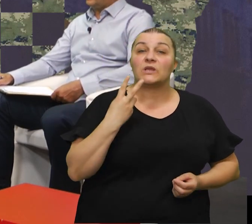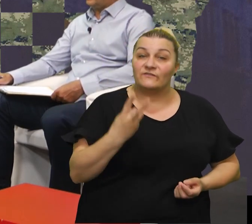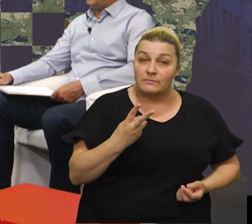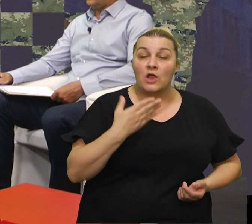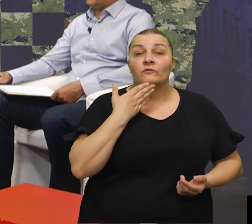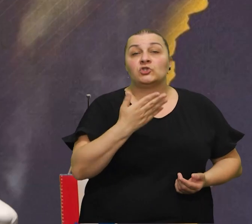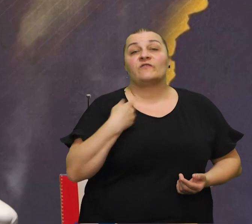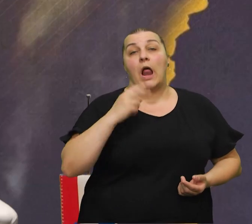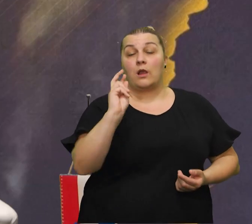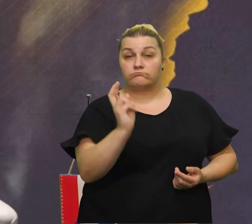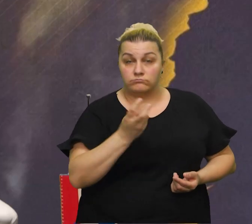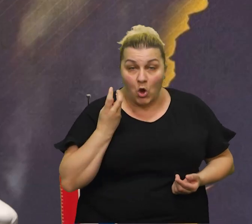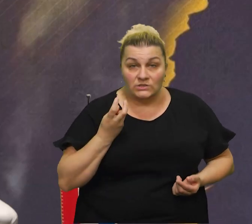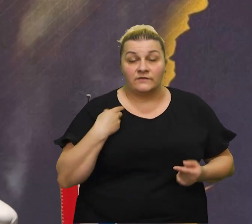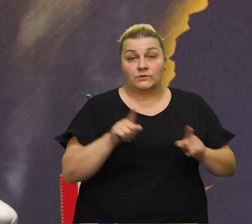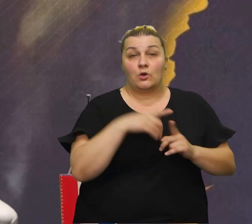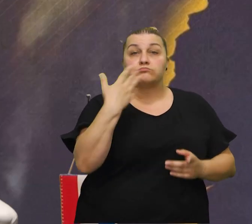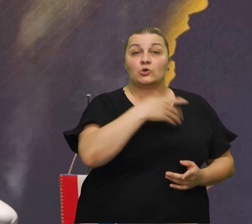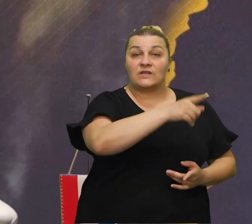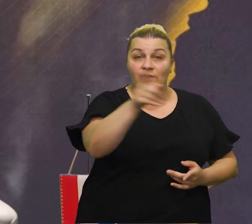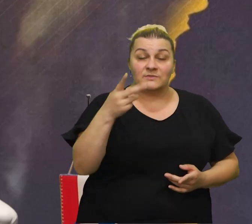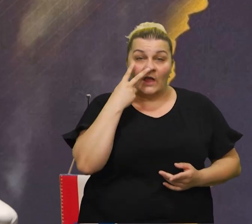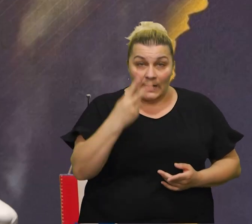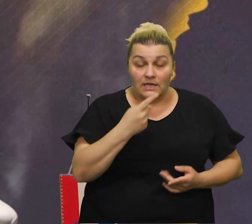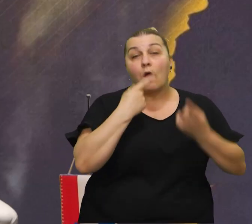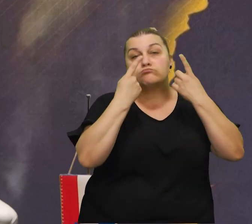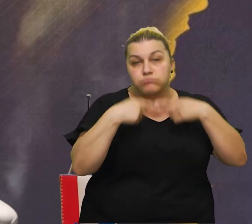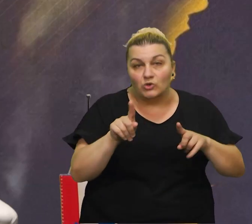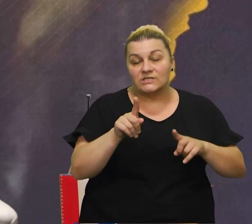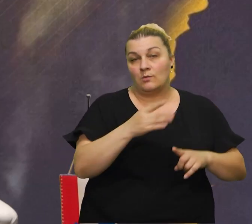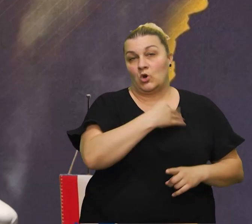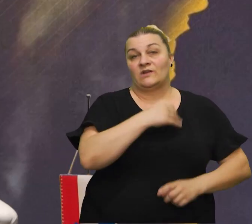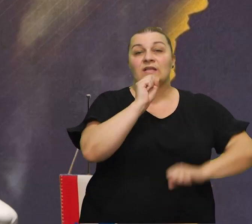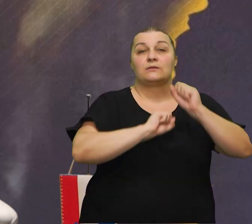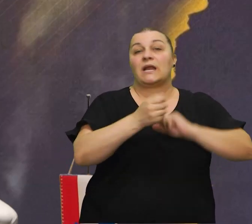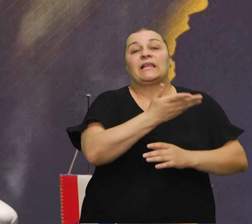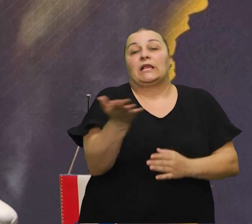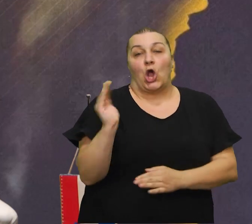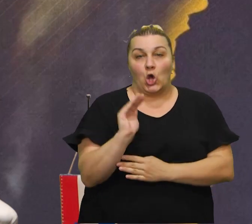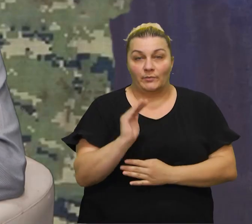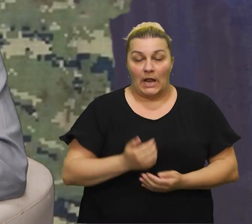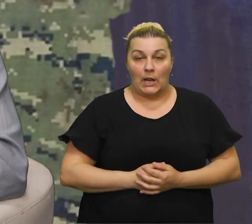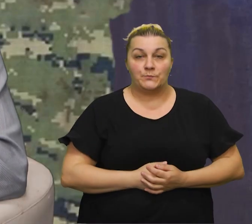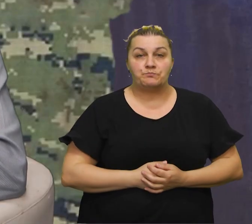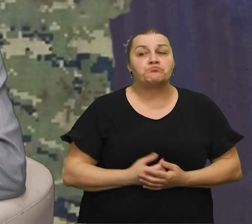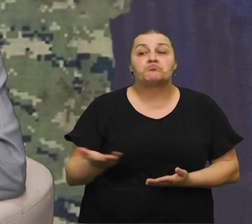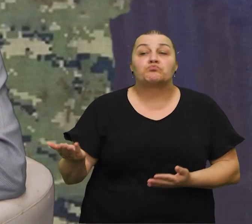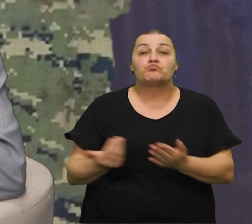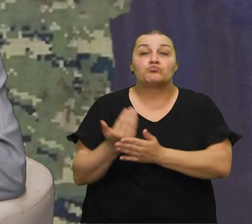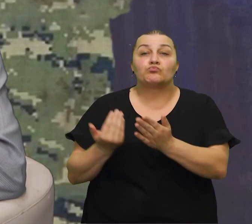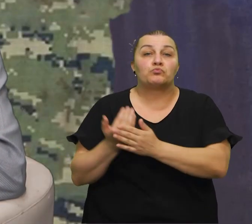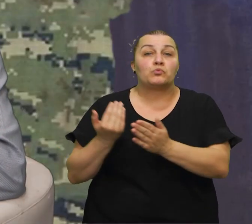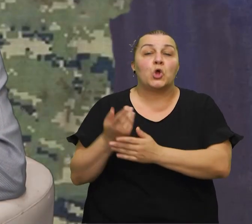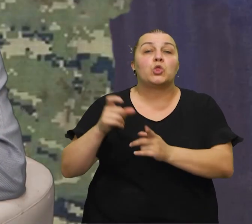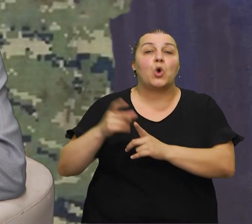pozvali, pozdravljam se gledatelje, a posebno hrvatske branitelje, ma gdje bili? Što se radi u Dugopolju?